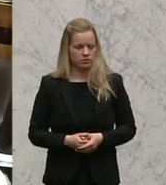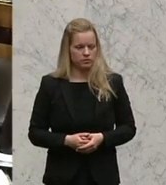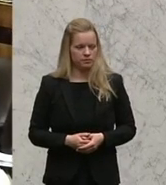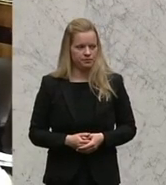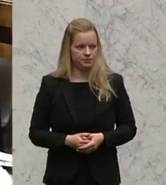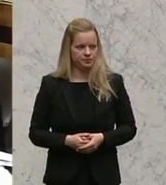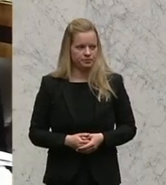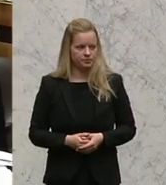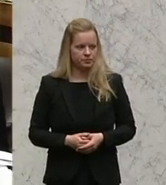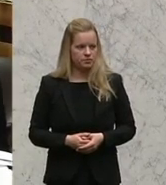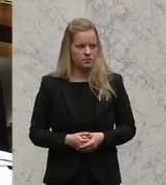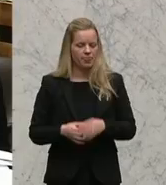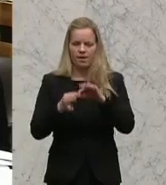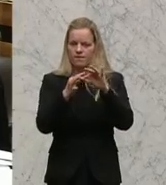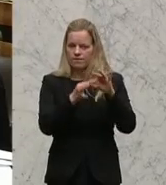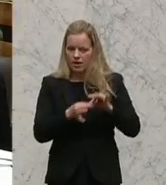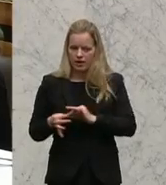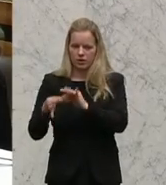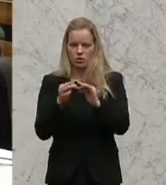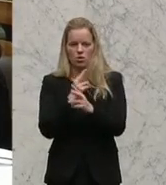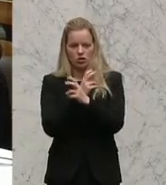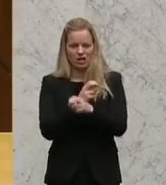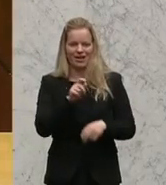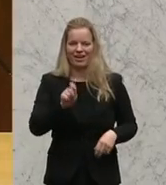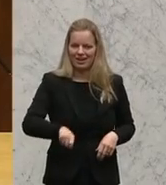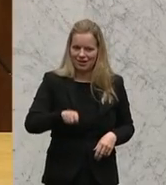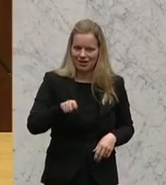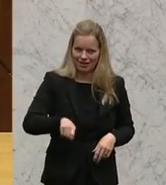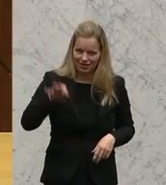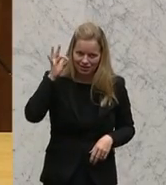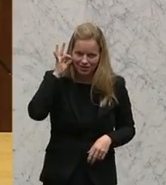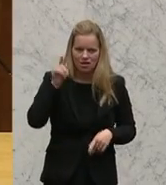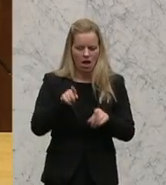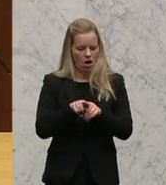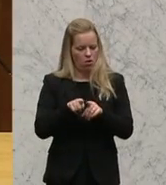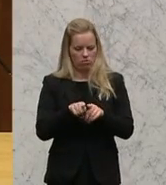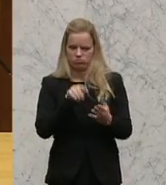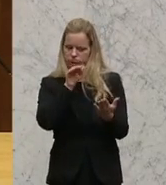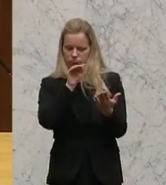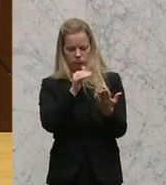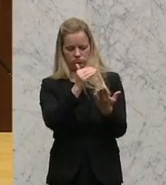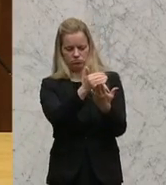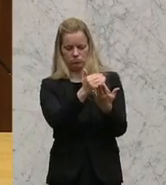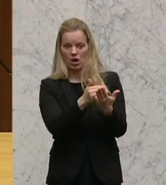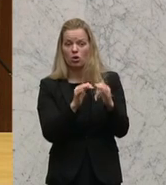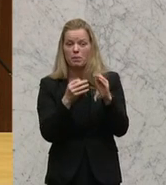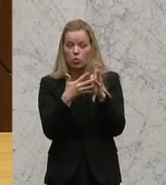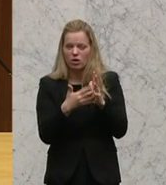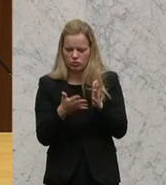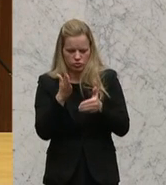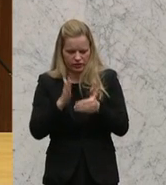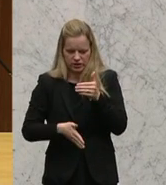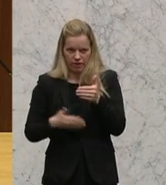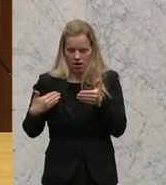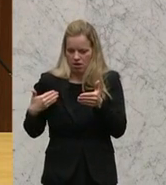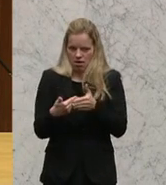österreichischen Richter und Richterinnen und Richter hat auch eine scharfe Kritik an der kurzen Begutauschungfrist und sagt, dass